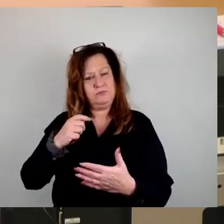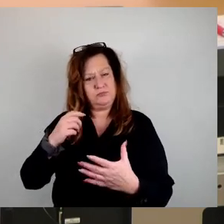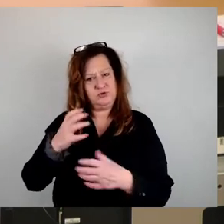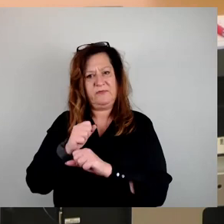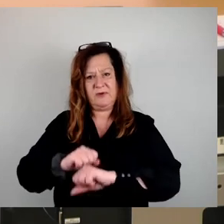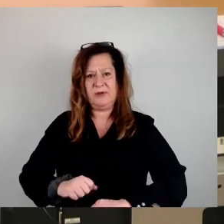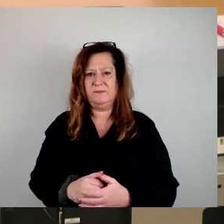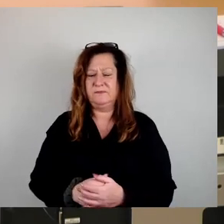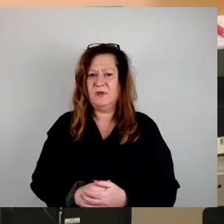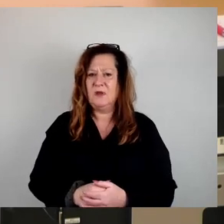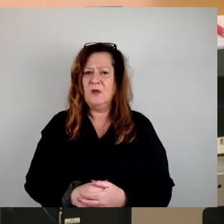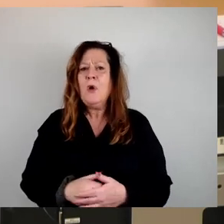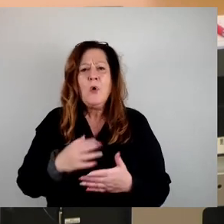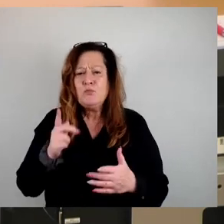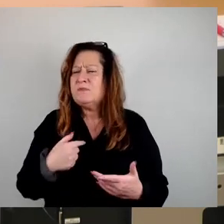für eine Stadt wollen wir.